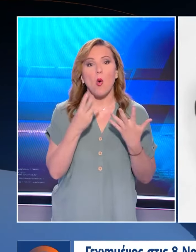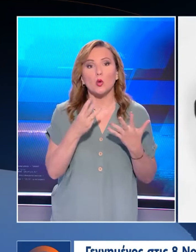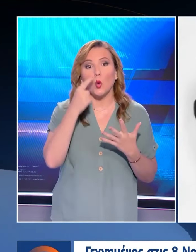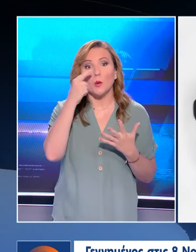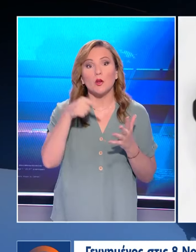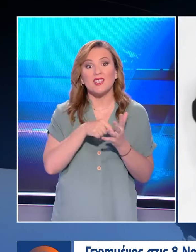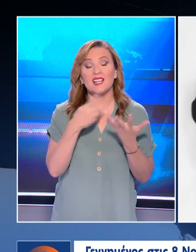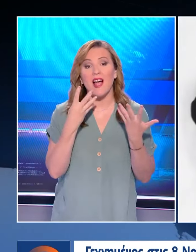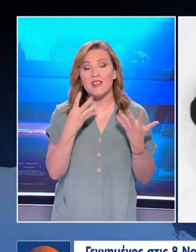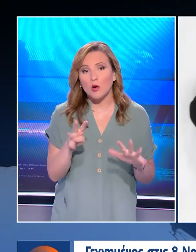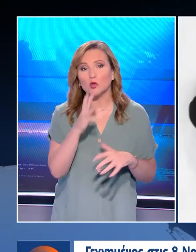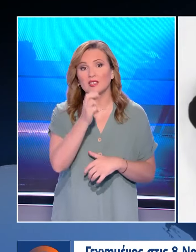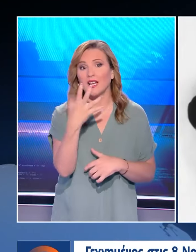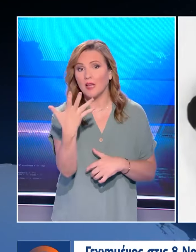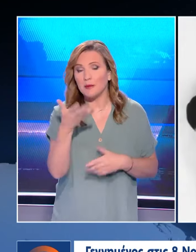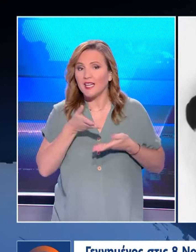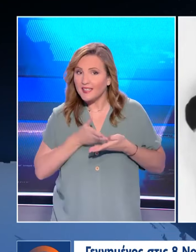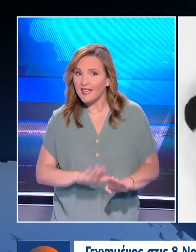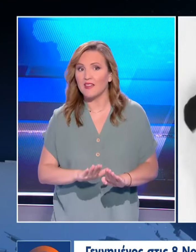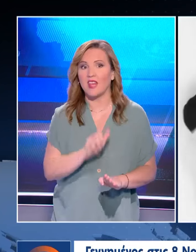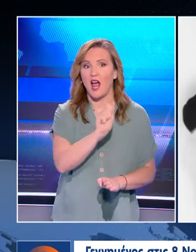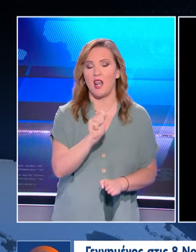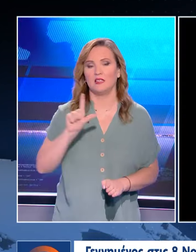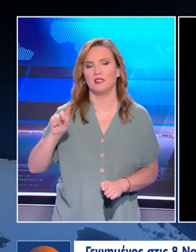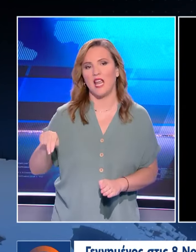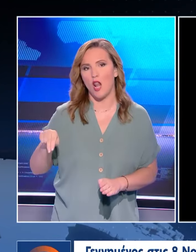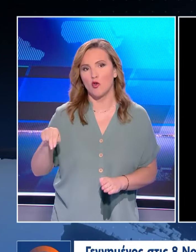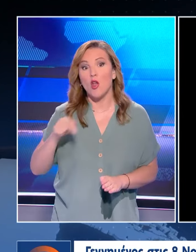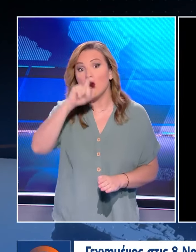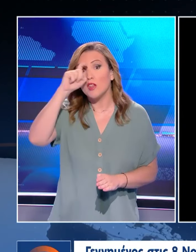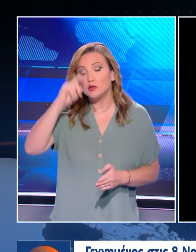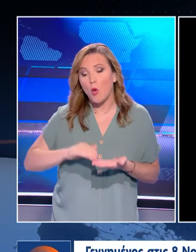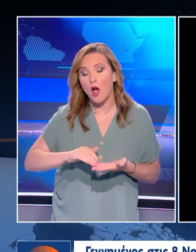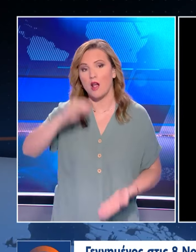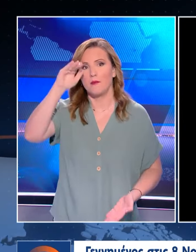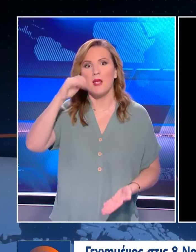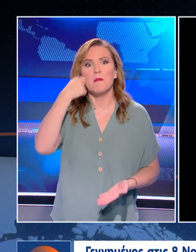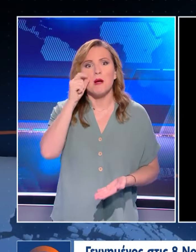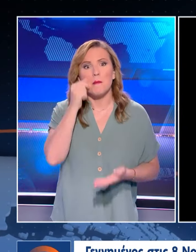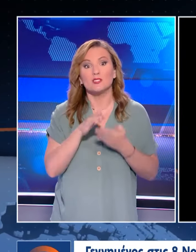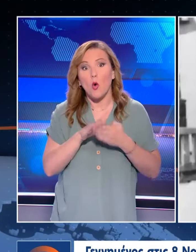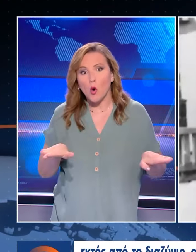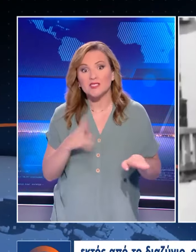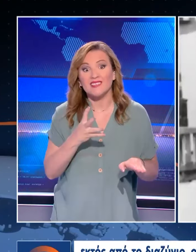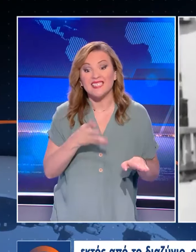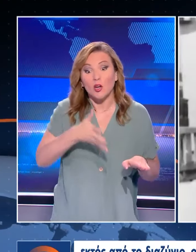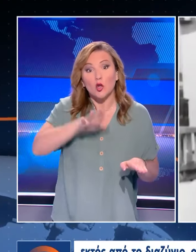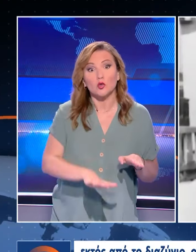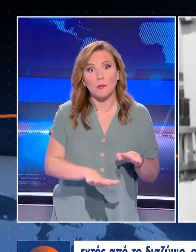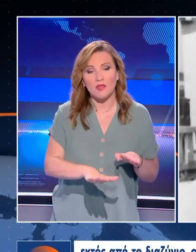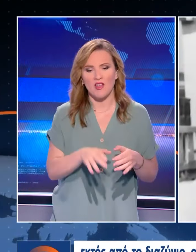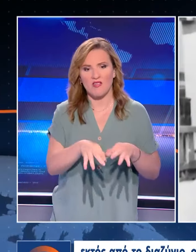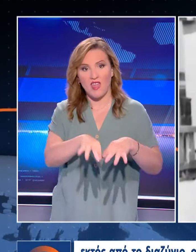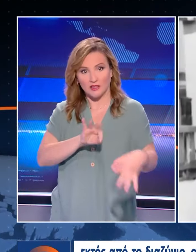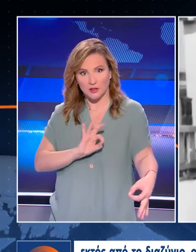1935 στο ΣΟ της Γαλλίας, ο Αλέν Τελόν έστησε δύσκολα παιδικά χρόνια. Όταν οι γονείς του χώρισαν, εκείνος ήταν 4 ετών. Αλλά εκτός από το διασύγιο,